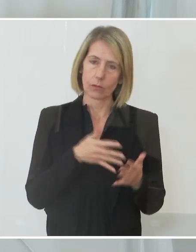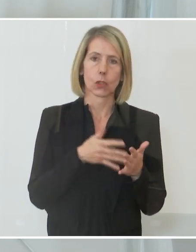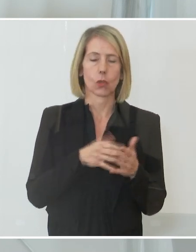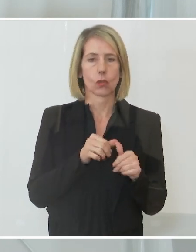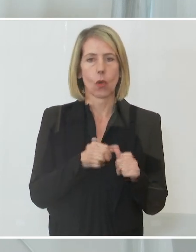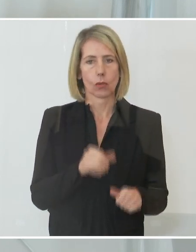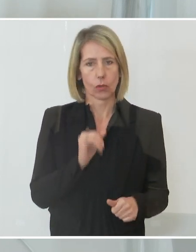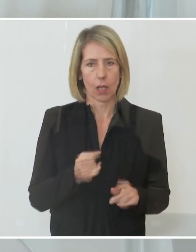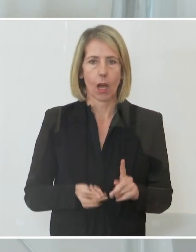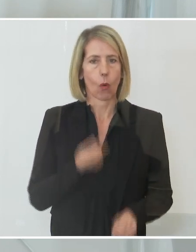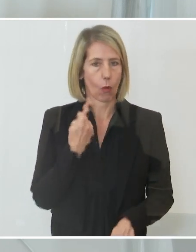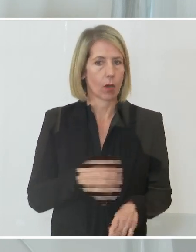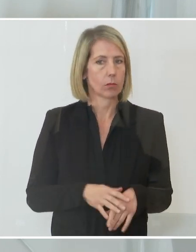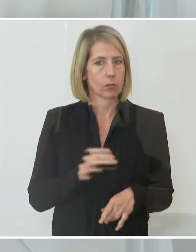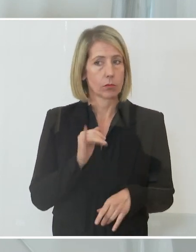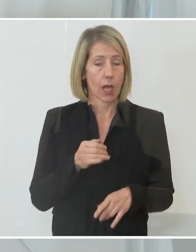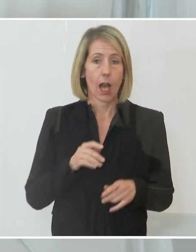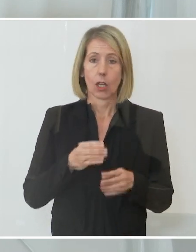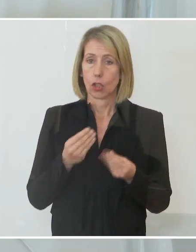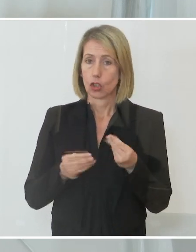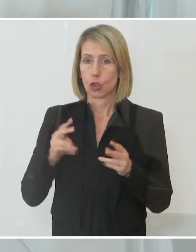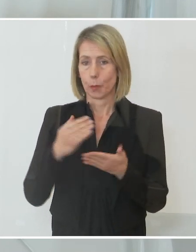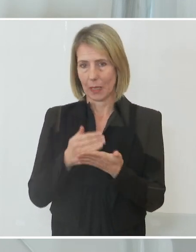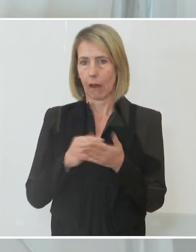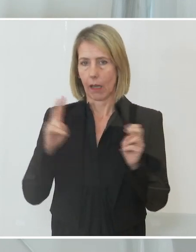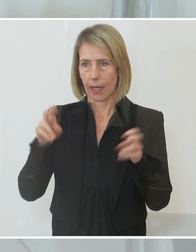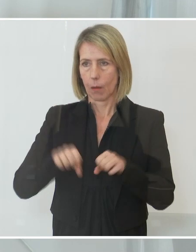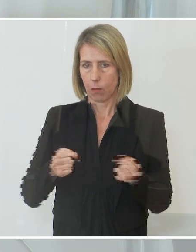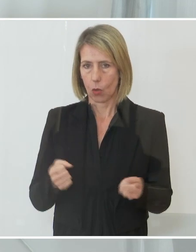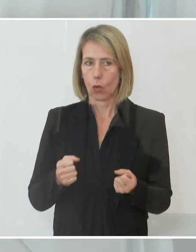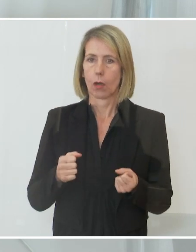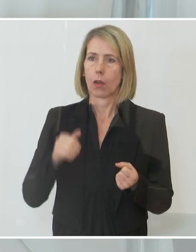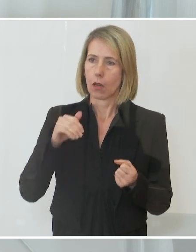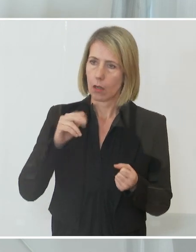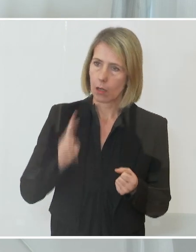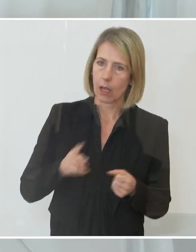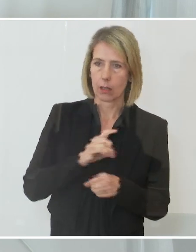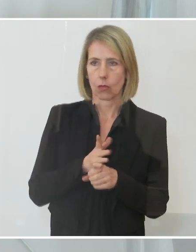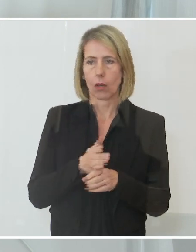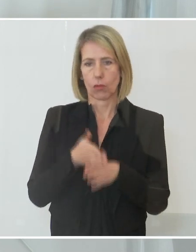sein. Und Ja, bei Spielregelbruch können Corona-Hfsmaßnahmen auch zurückgefordert werden.